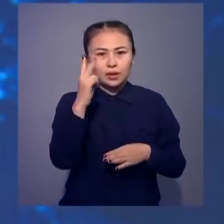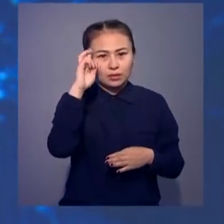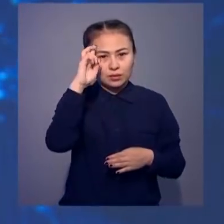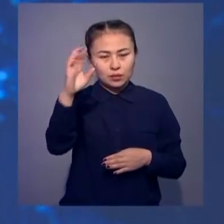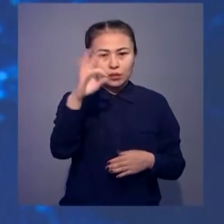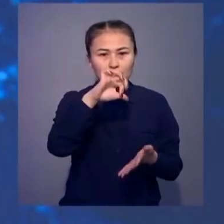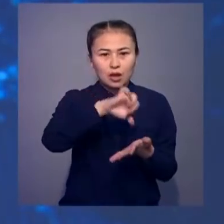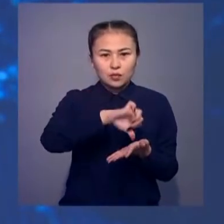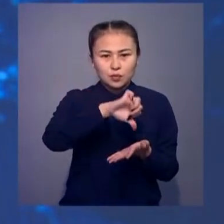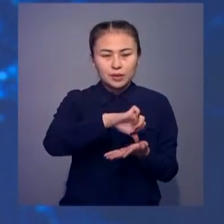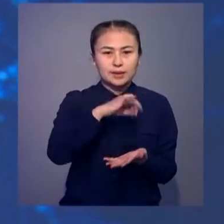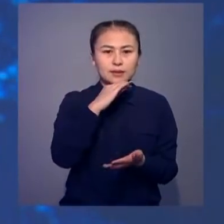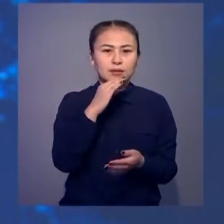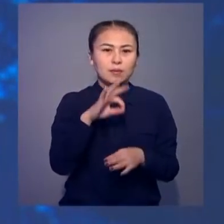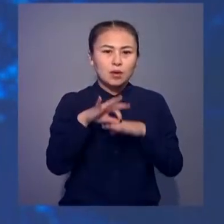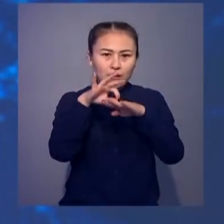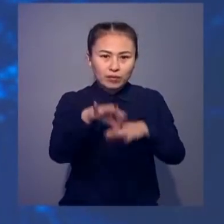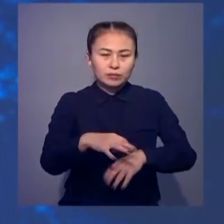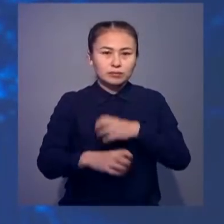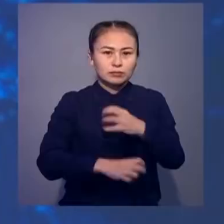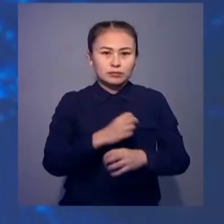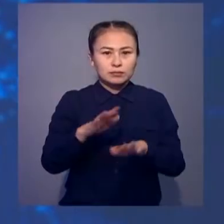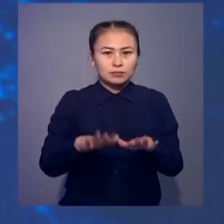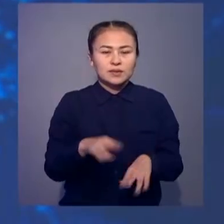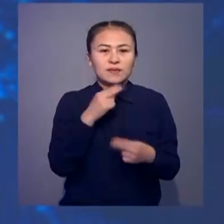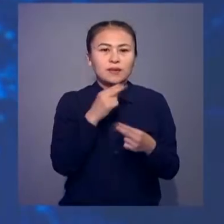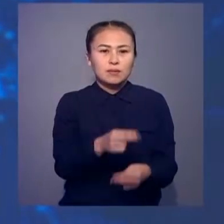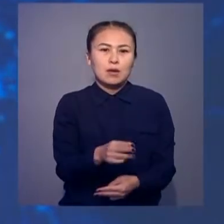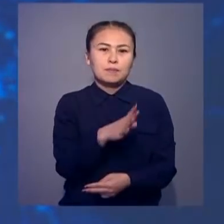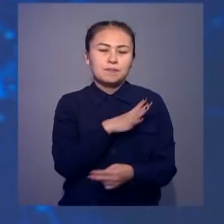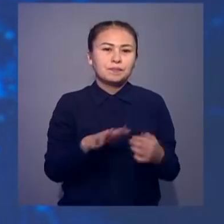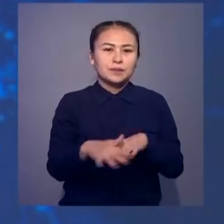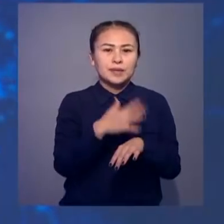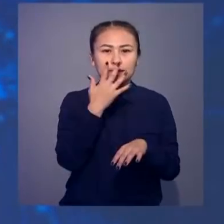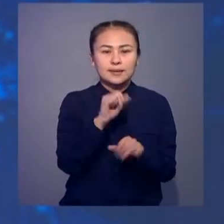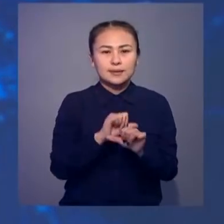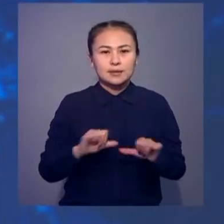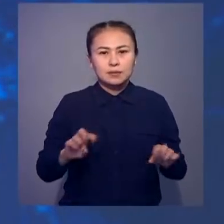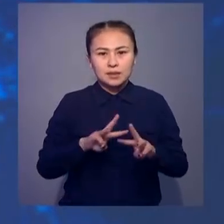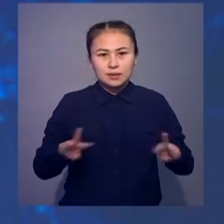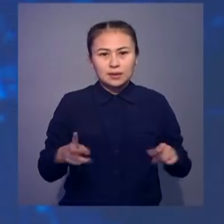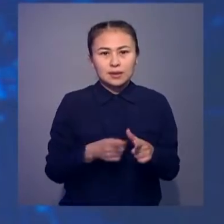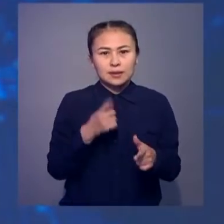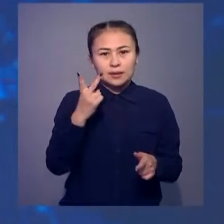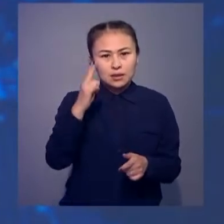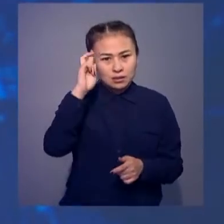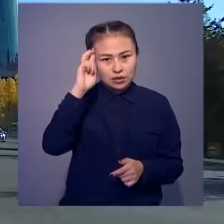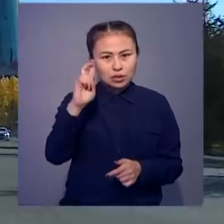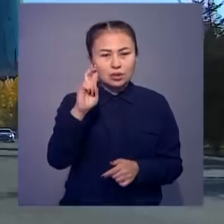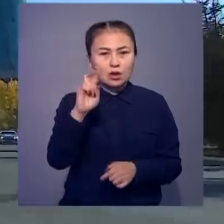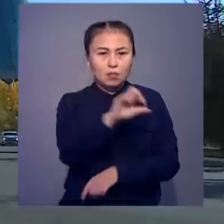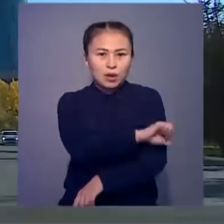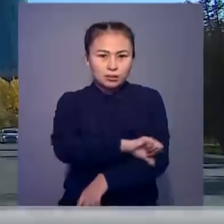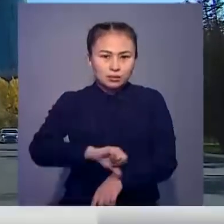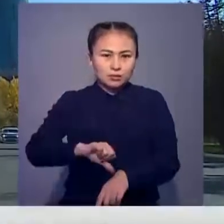яқы екі елдің өкілдер қатсыу мен өтетін қалқыралық ұшшаралар назарға алынды. Бұл ретте еліміздің сұртқыстер министрі екі елдің